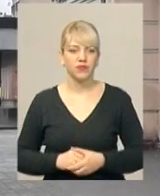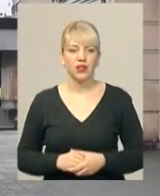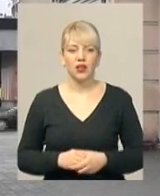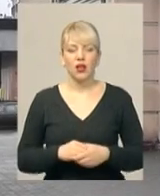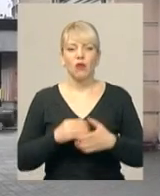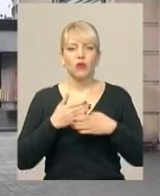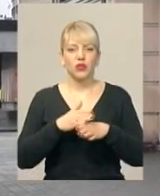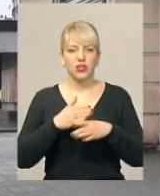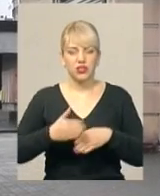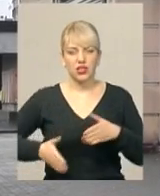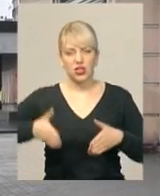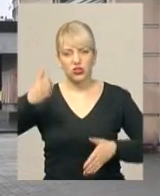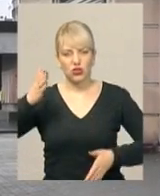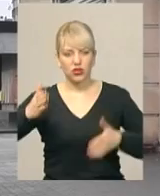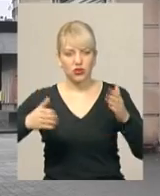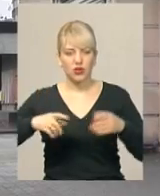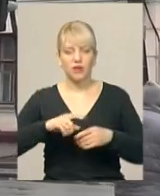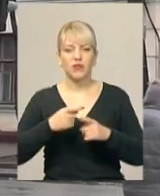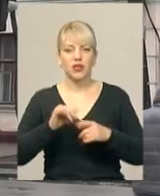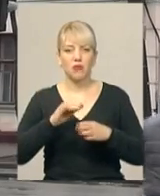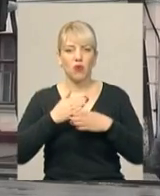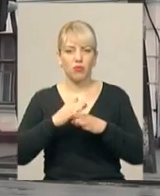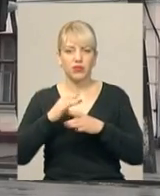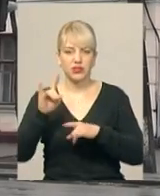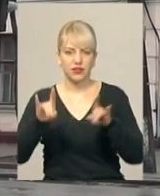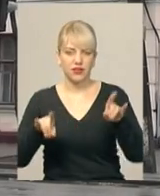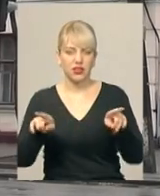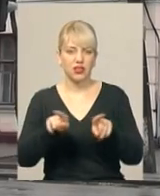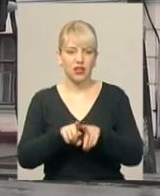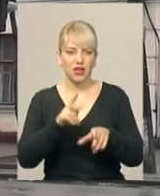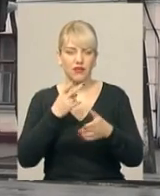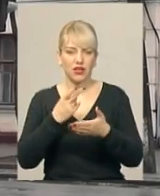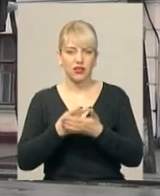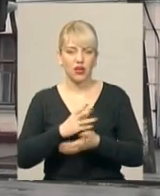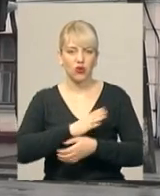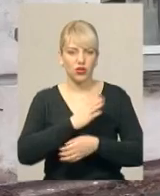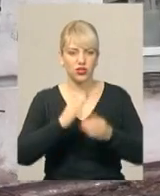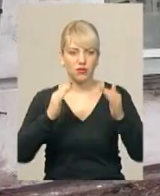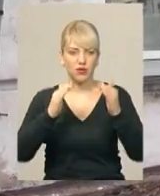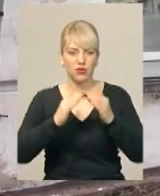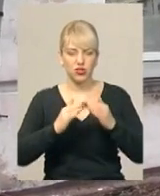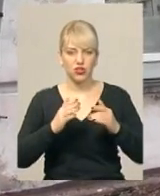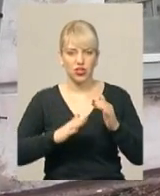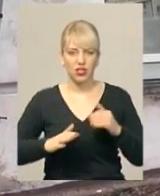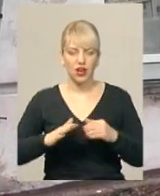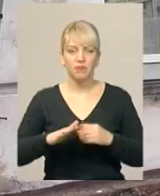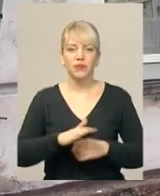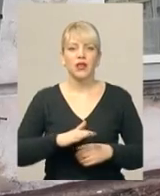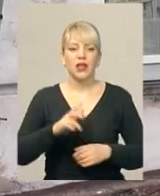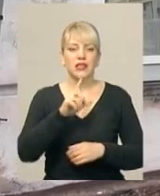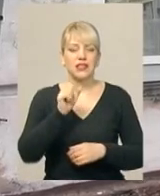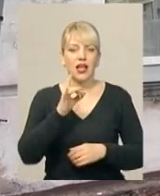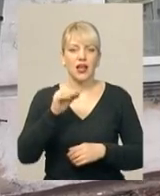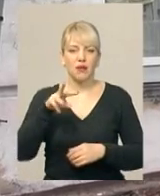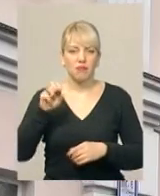Потріскана штукатурка, розписана стіна та побиті вікна. Так сьогодні виглядає колишнє приміщення музичного коледжу імені Владислава Заремби.